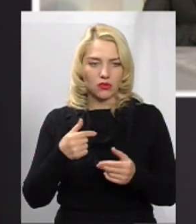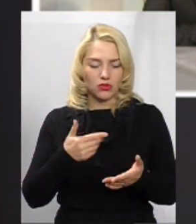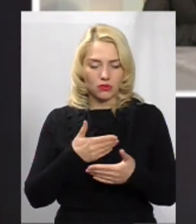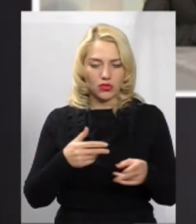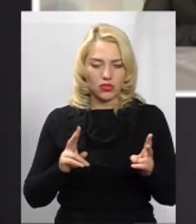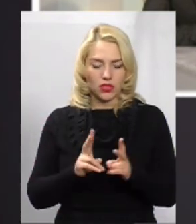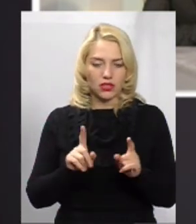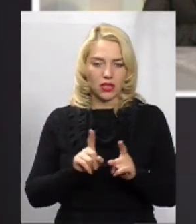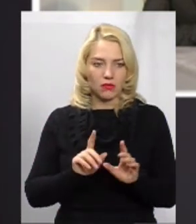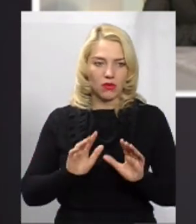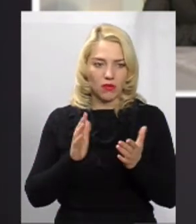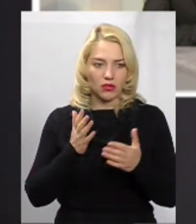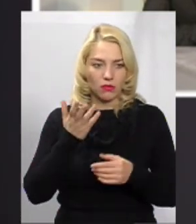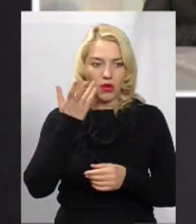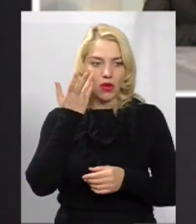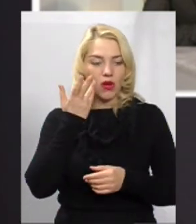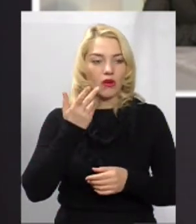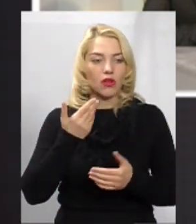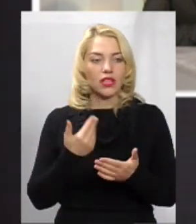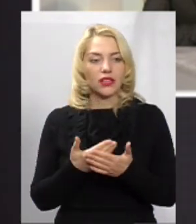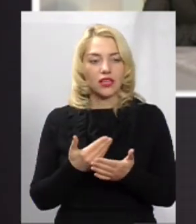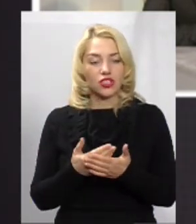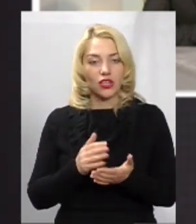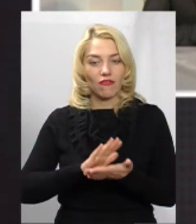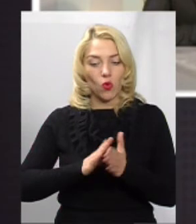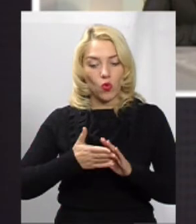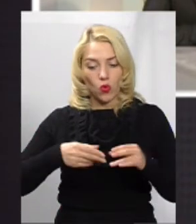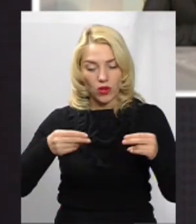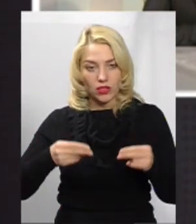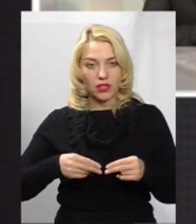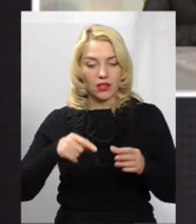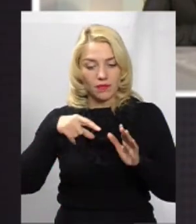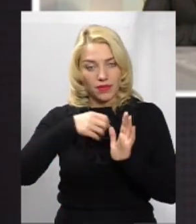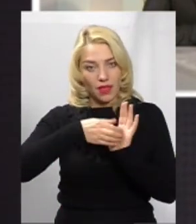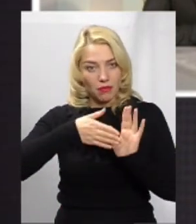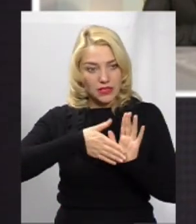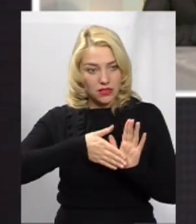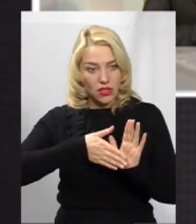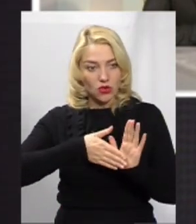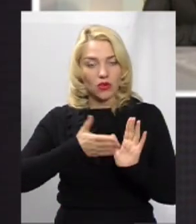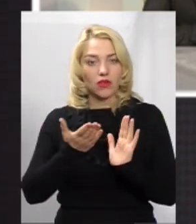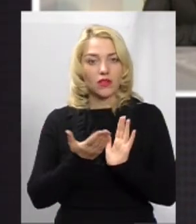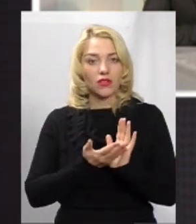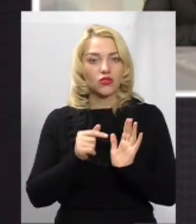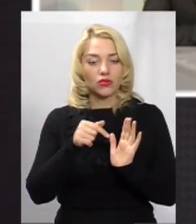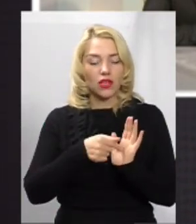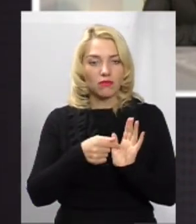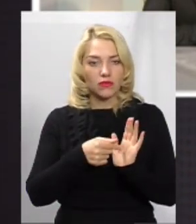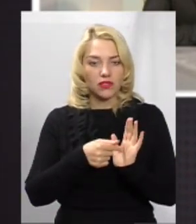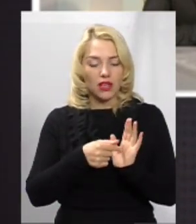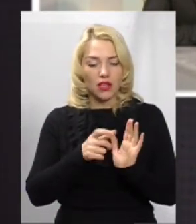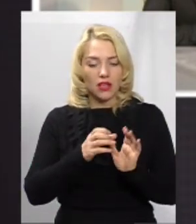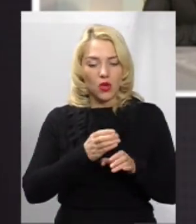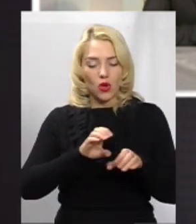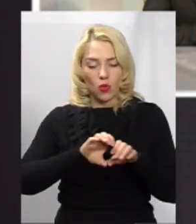зустрілися з таким моментом, коли наче в угоді приписано, що за комунікаціями